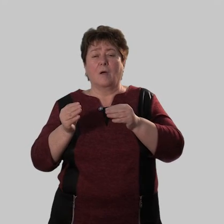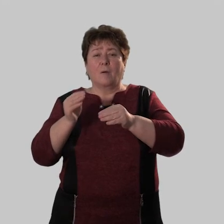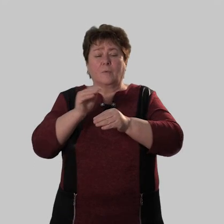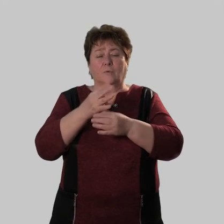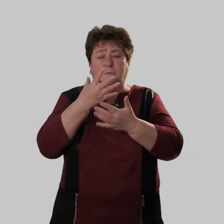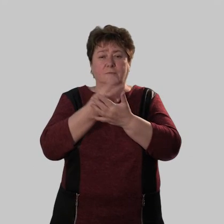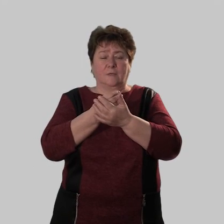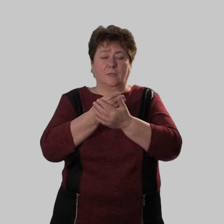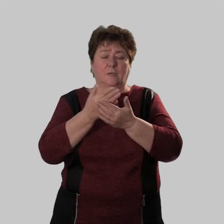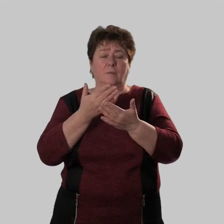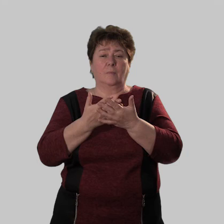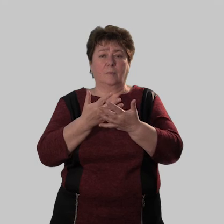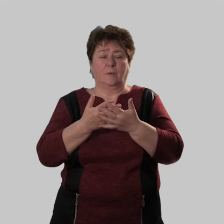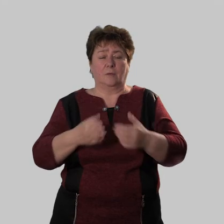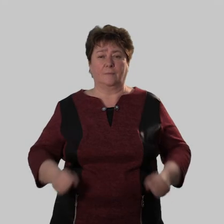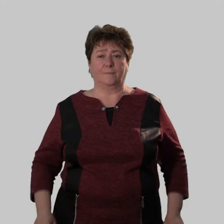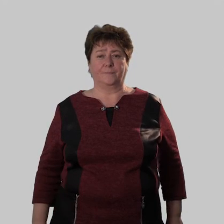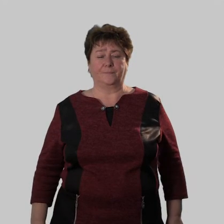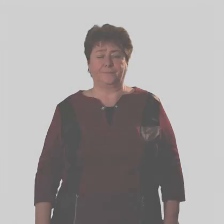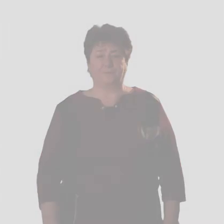приведем свои примеры